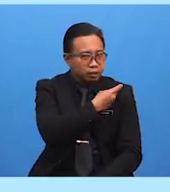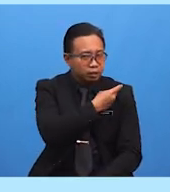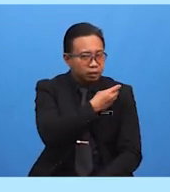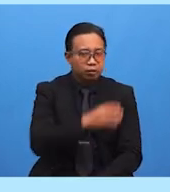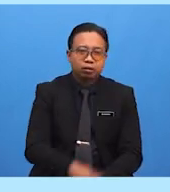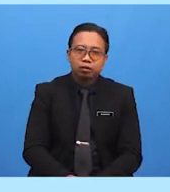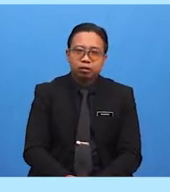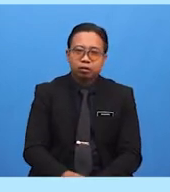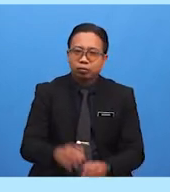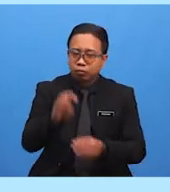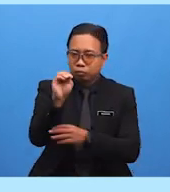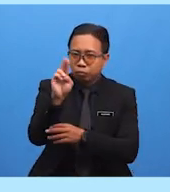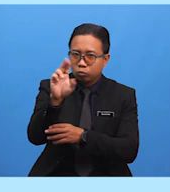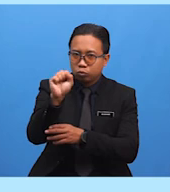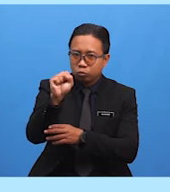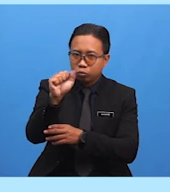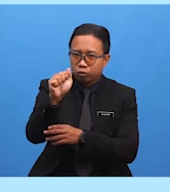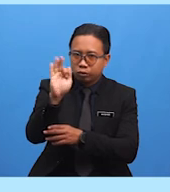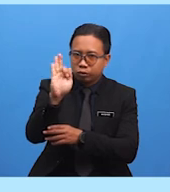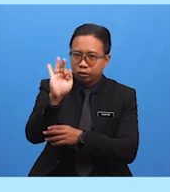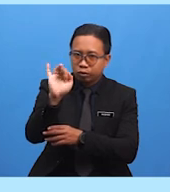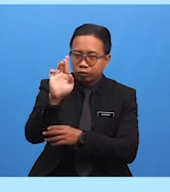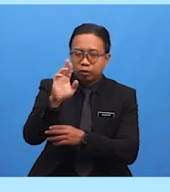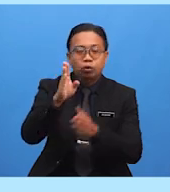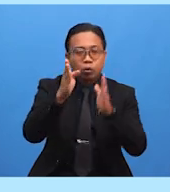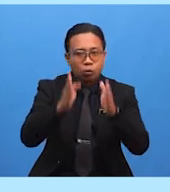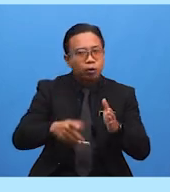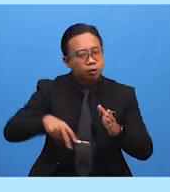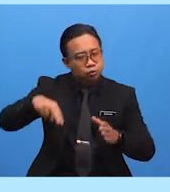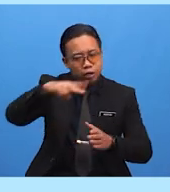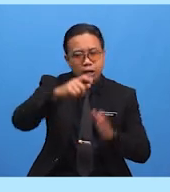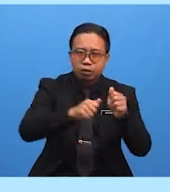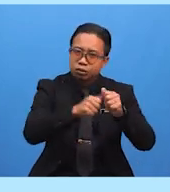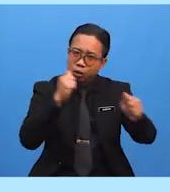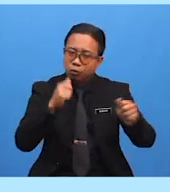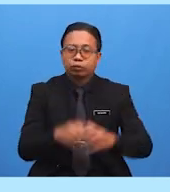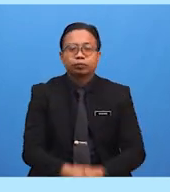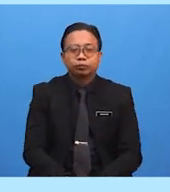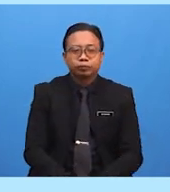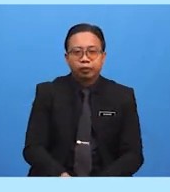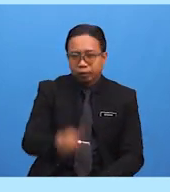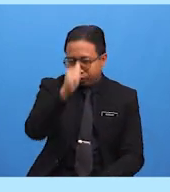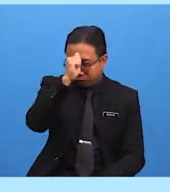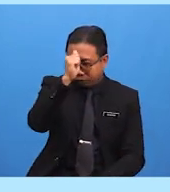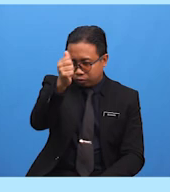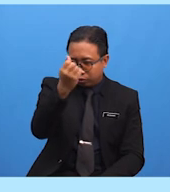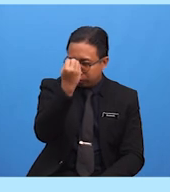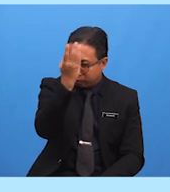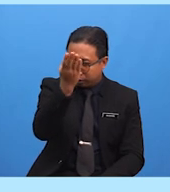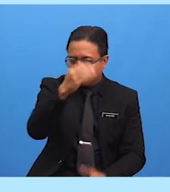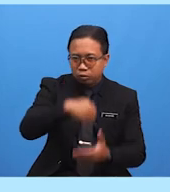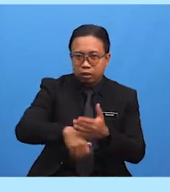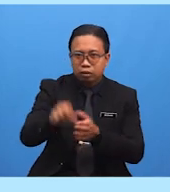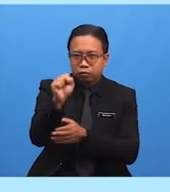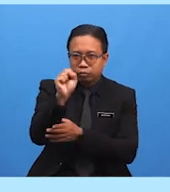sebagai musafir Allah SWT berfirman dalam surah